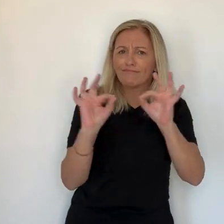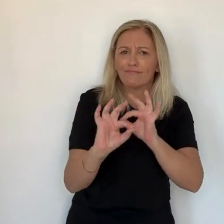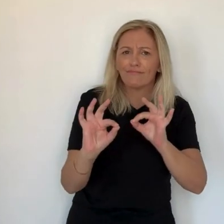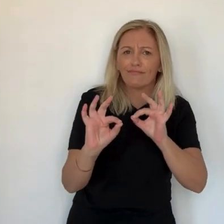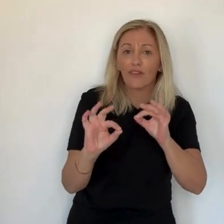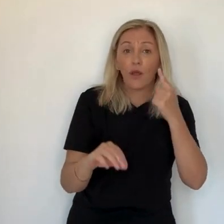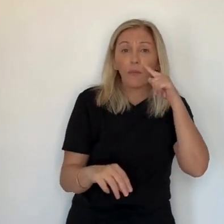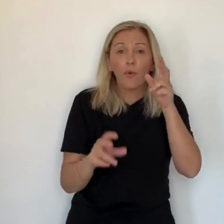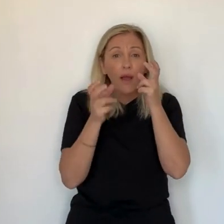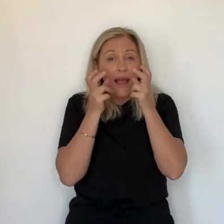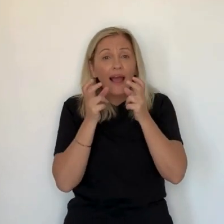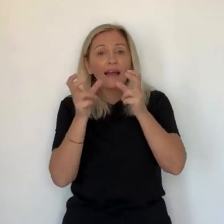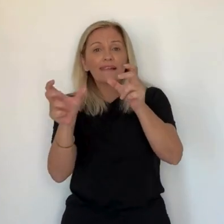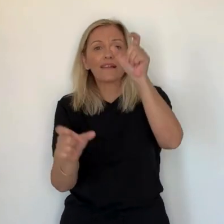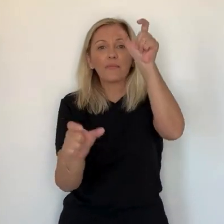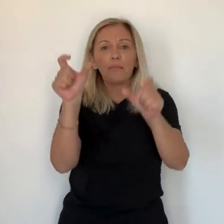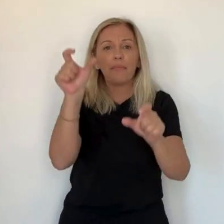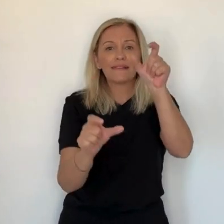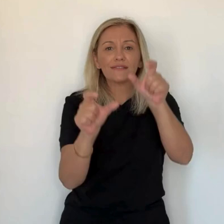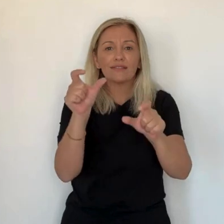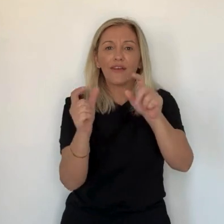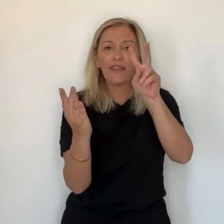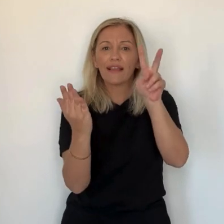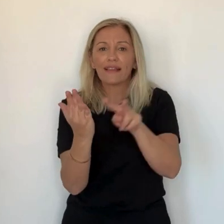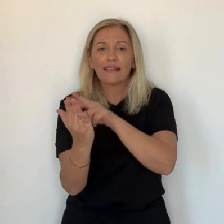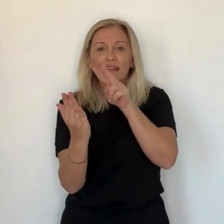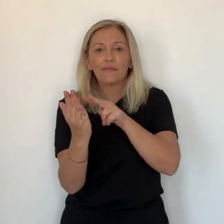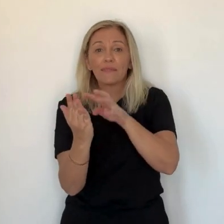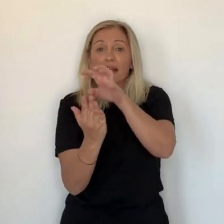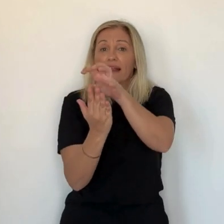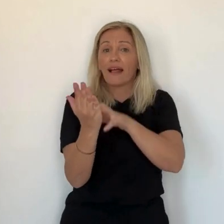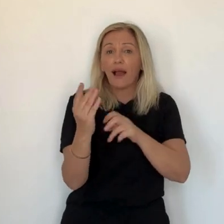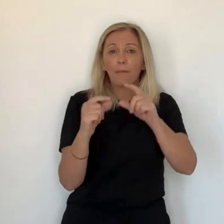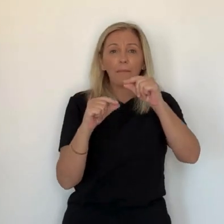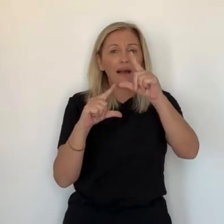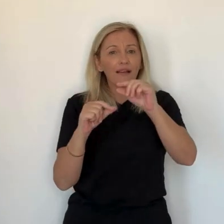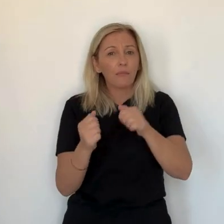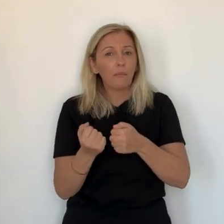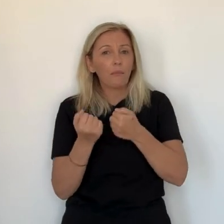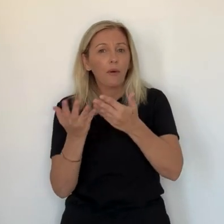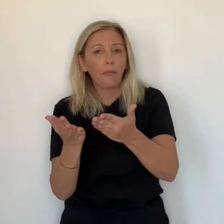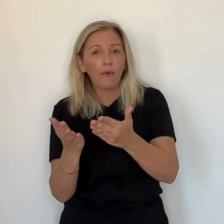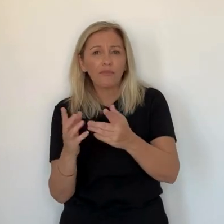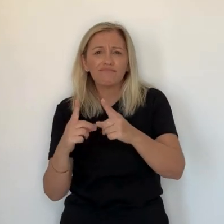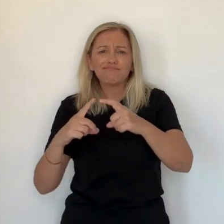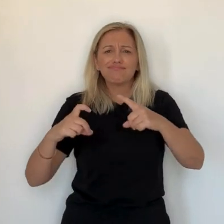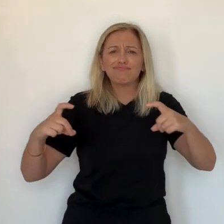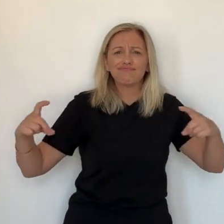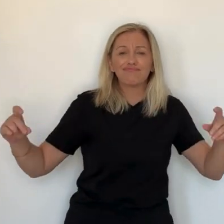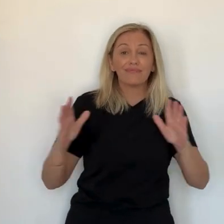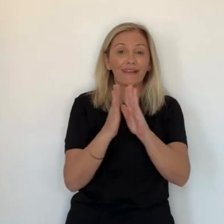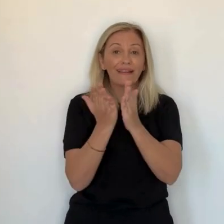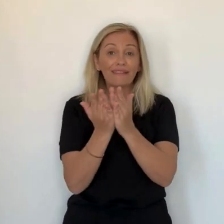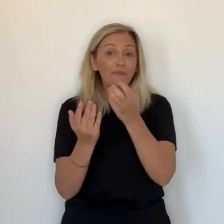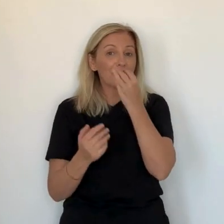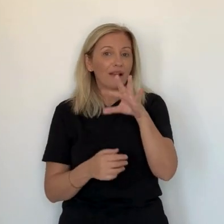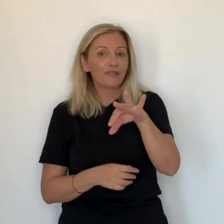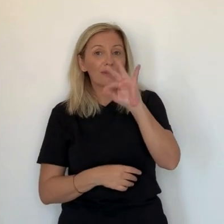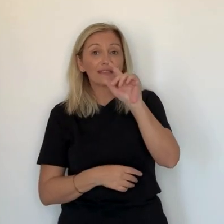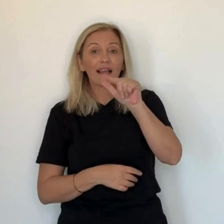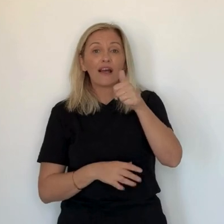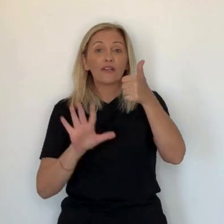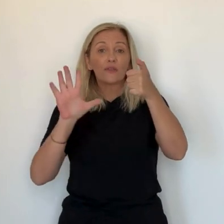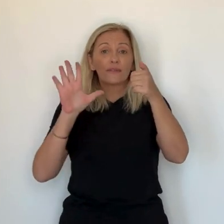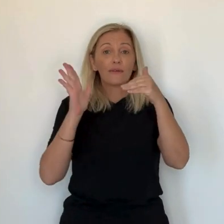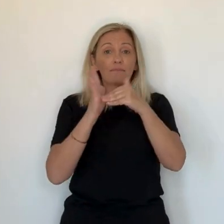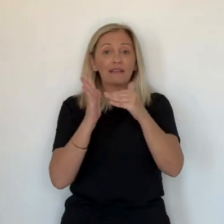questions. Pour attirer ces lecteurs, la marge mise sur une sélection à la fois diversifiée et pointue, 60 000 ouvrages